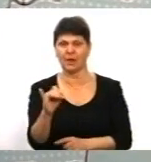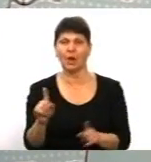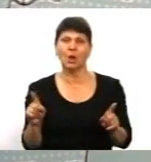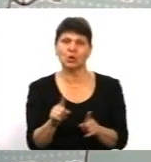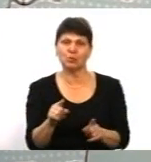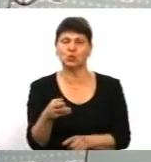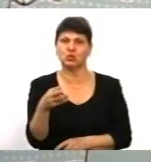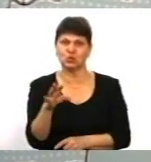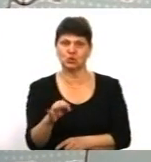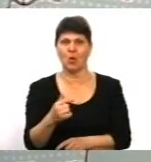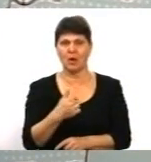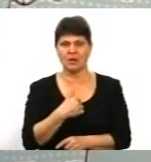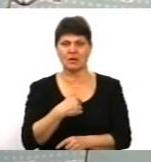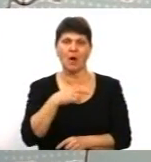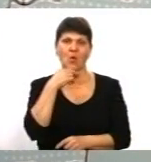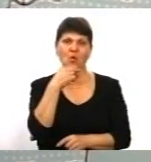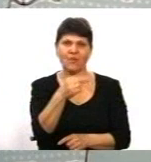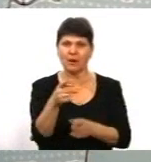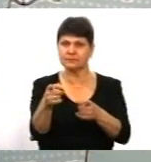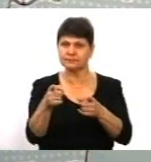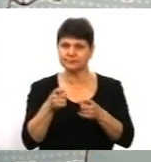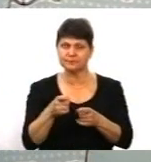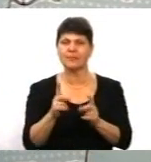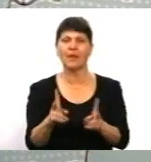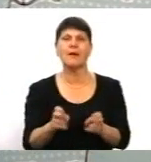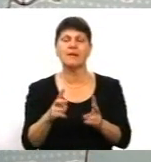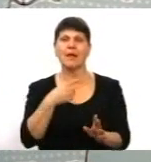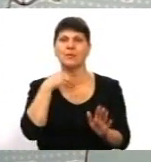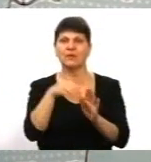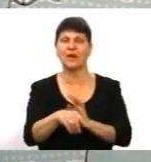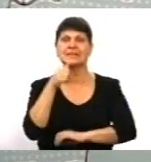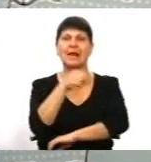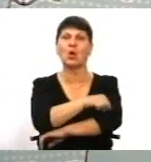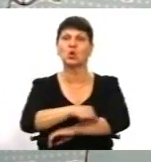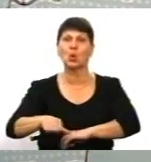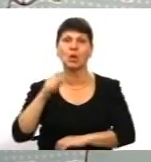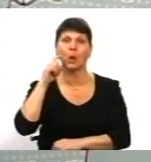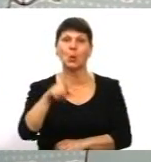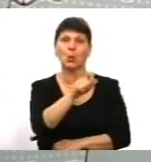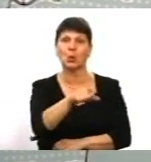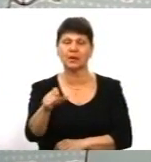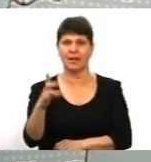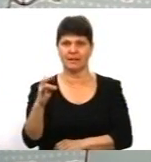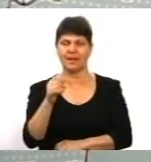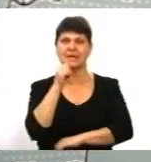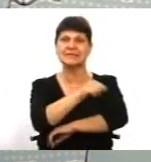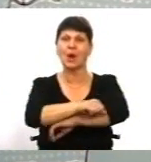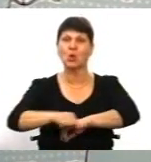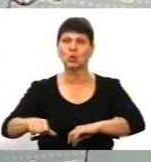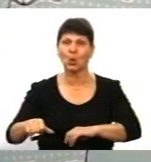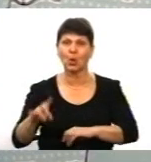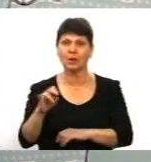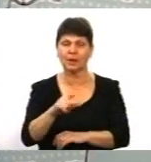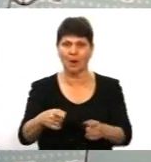перевернув би вашу увагу до того, як проголосували закордонні українці, як проголосували на закордонних округах.